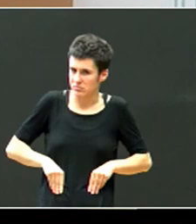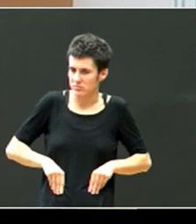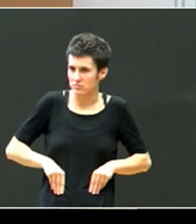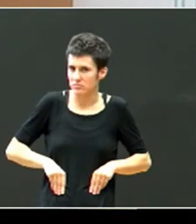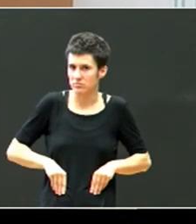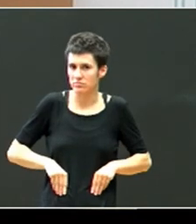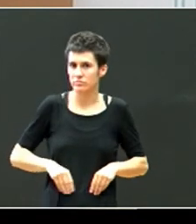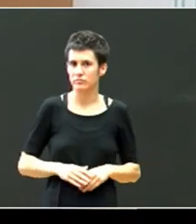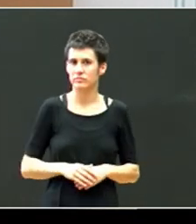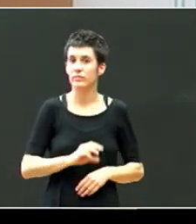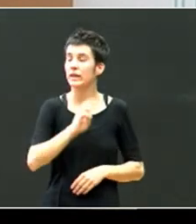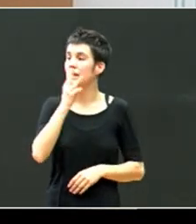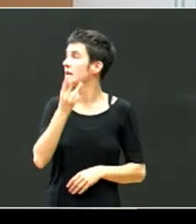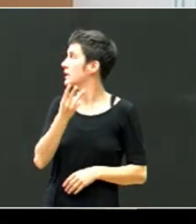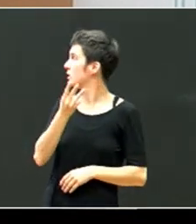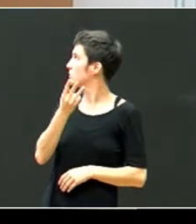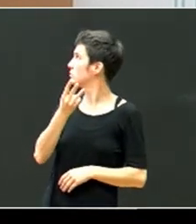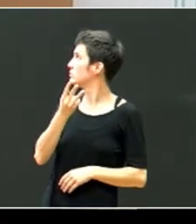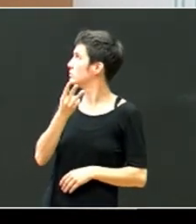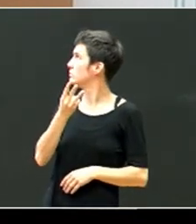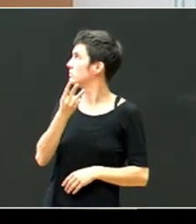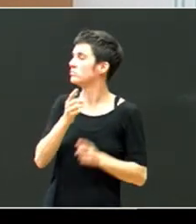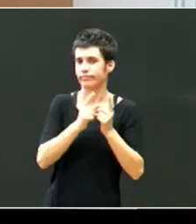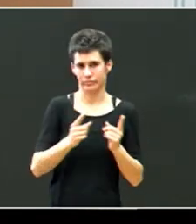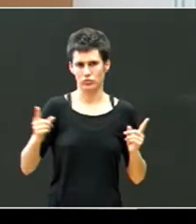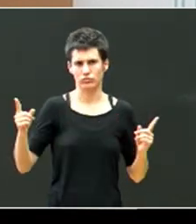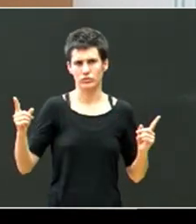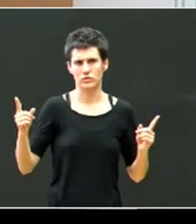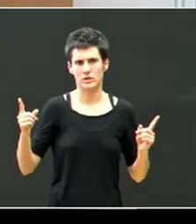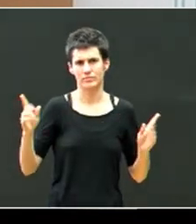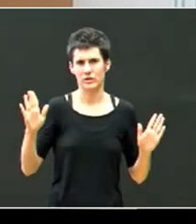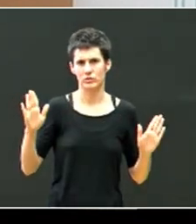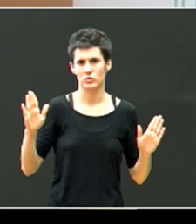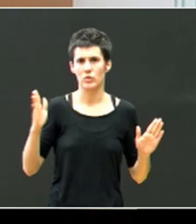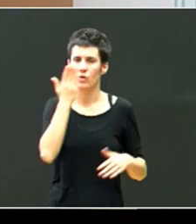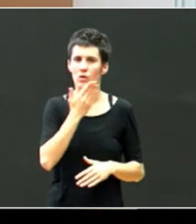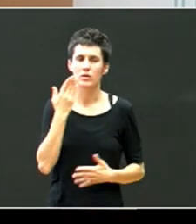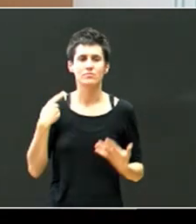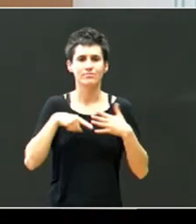Iruarra Natalien, luse bada, aziera ematen da, eskola inklusiboaren prinsipioak,